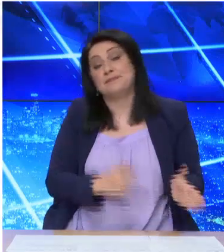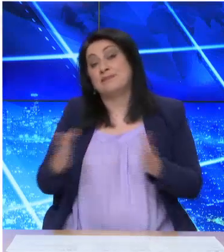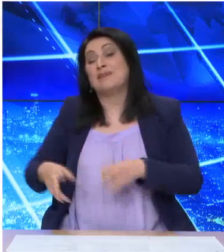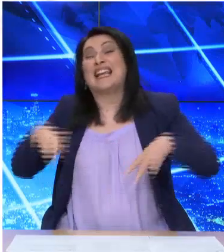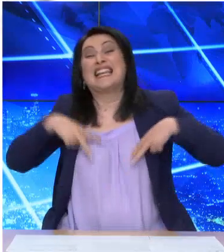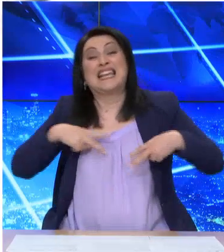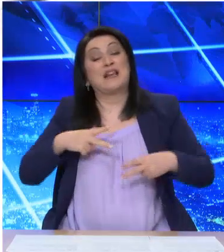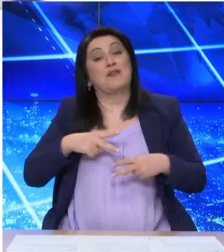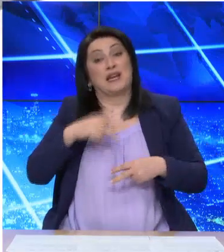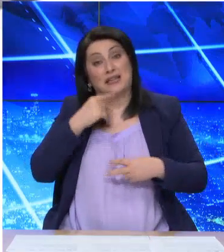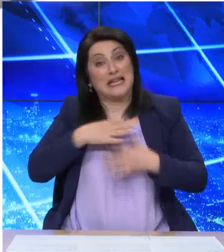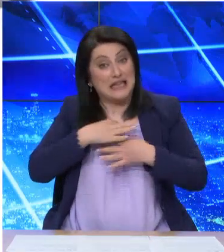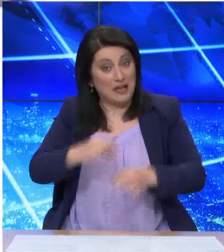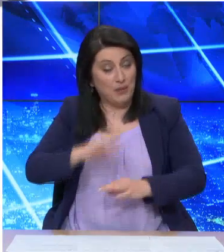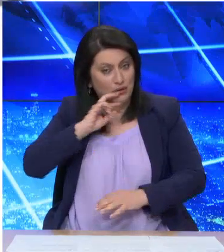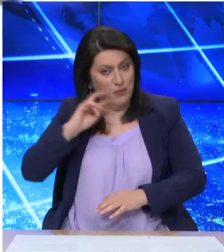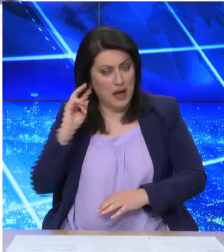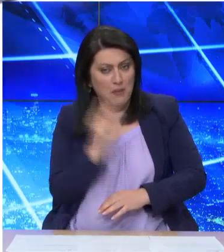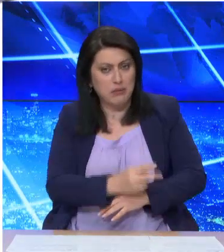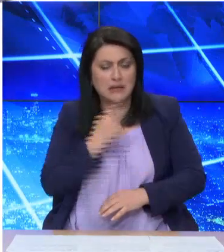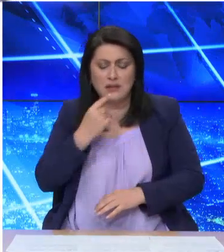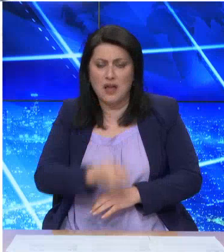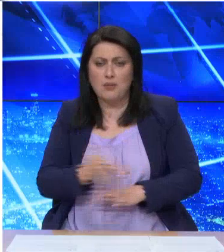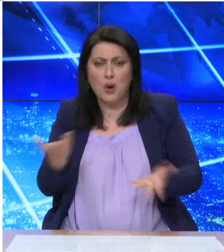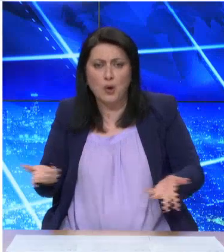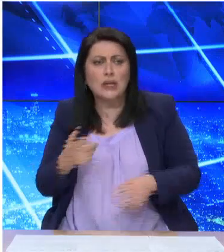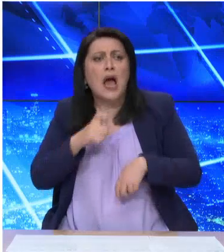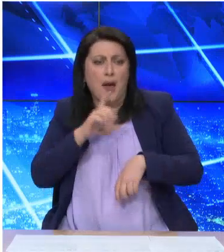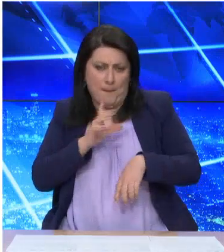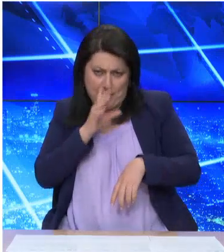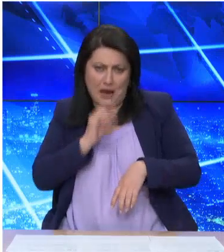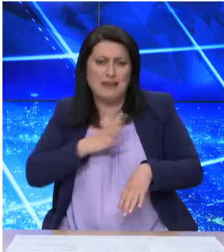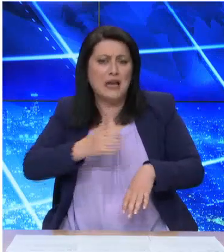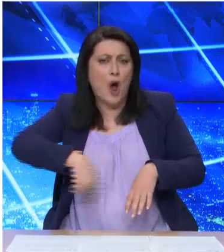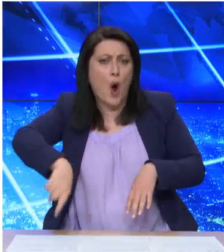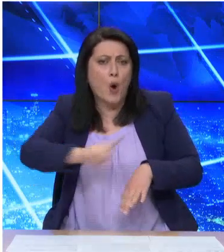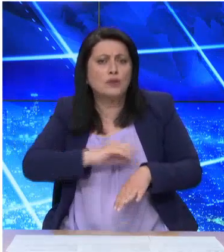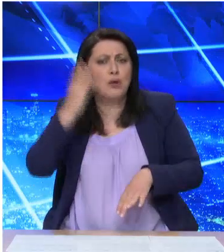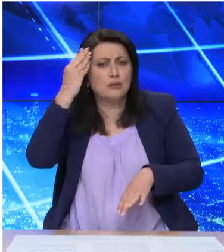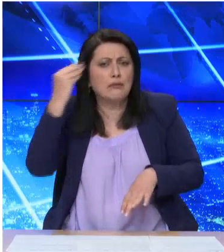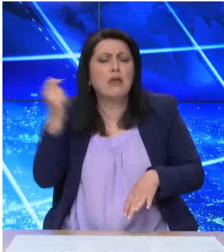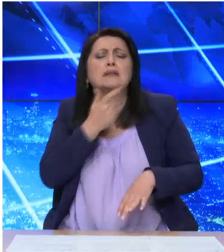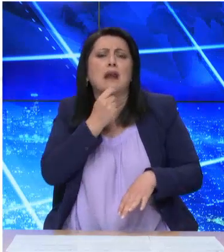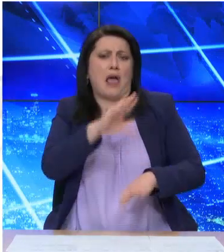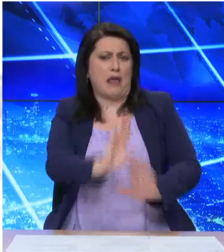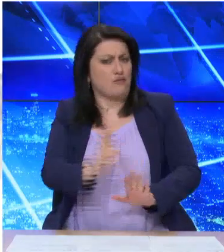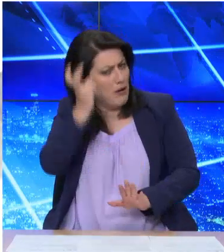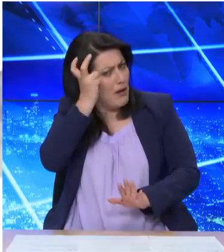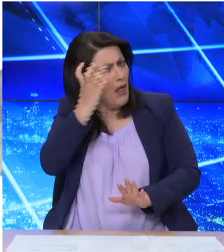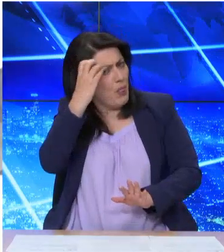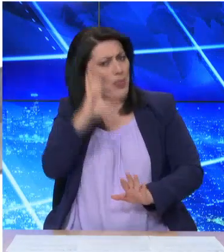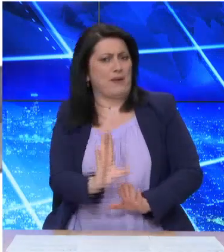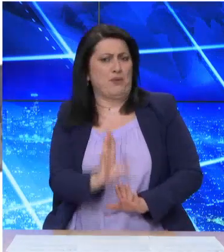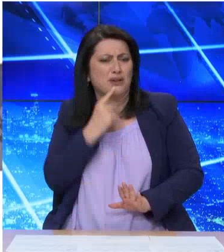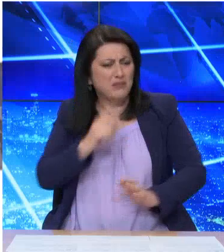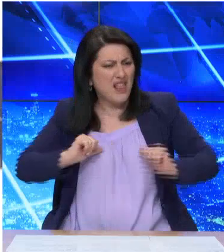η κυβερνητική εκπρόσωπος Αριστοτελή Απελώνη δήλωσε ότι «Οι πολίτες δεν έχουν μνήμη χρυσόψαρου. Χρειάζεται περίσιο θράσος,